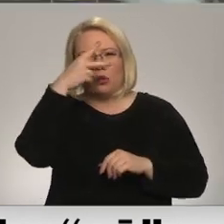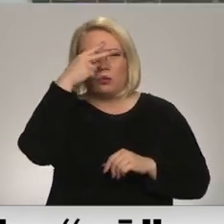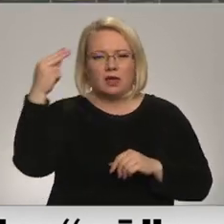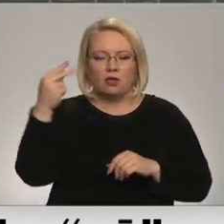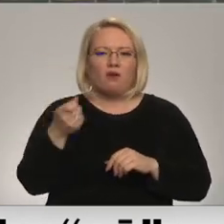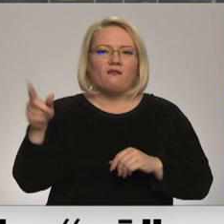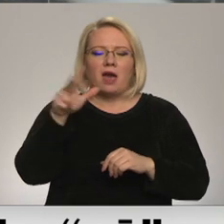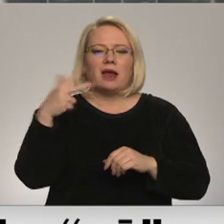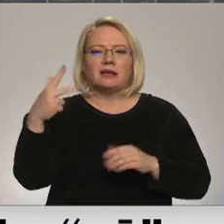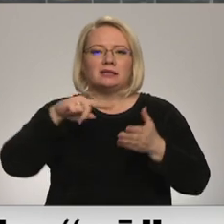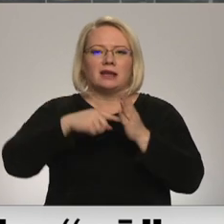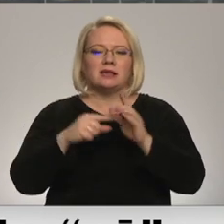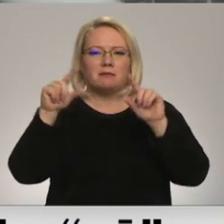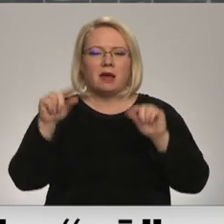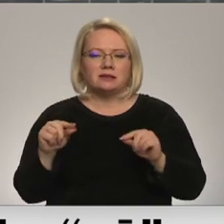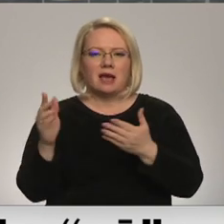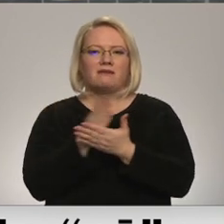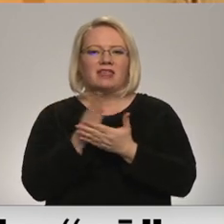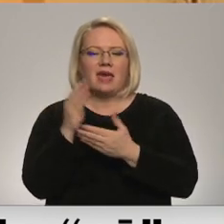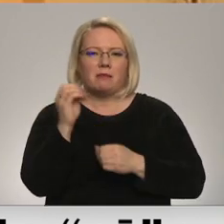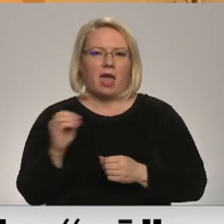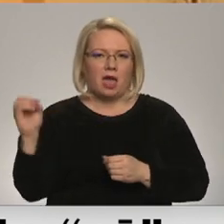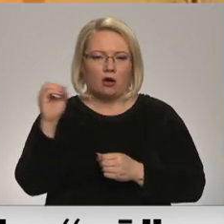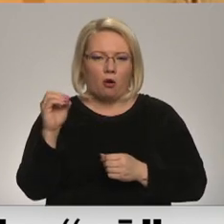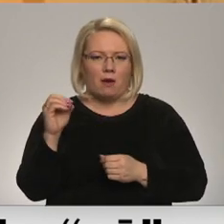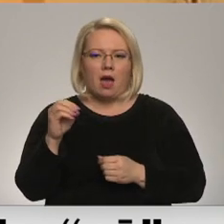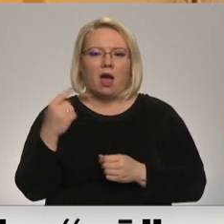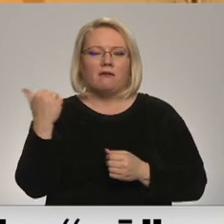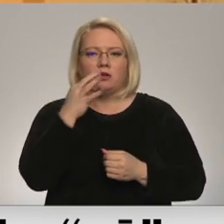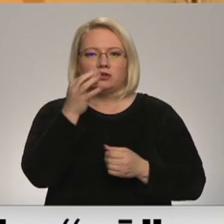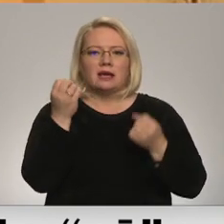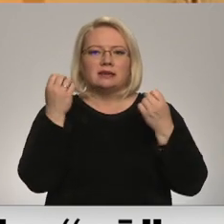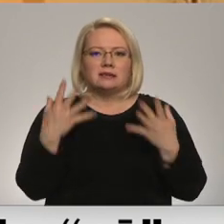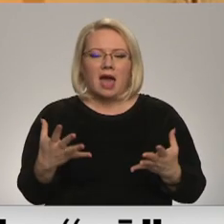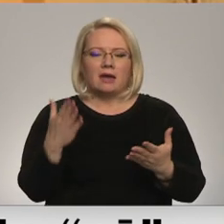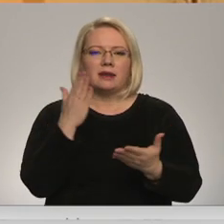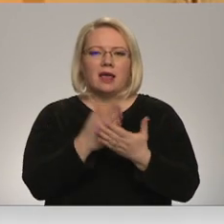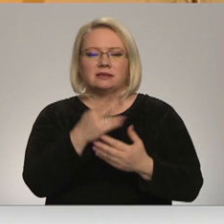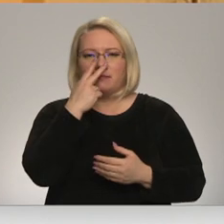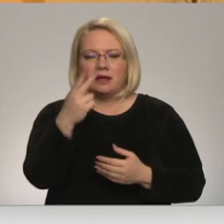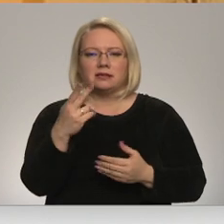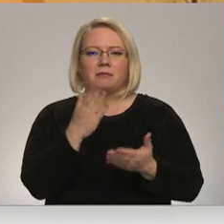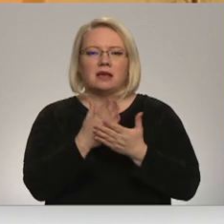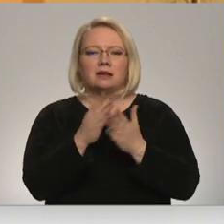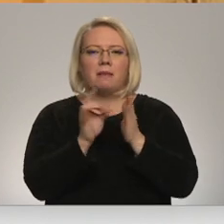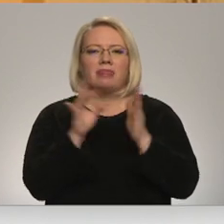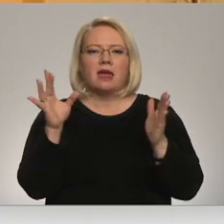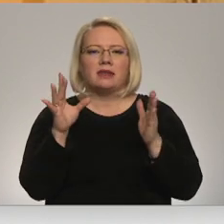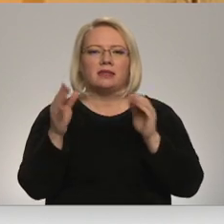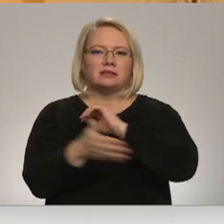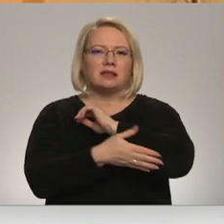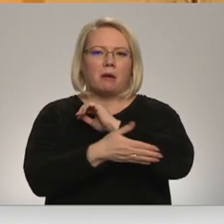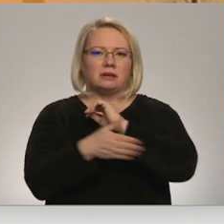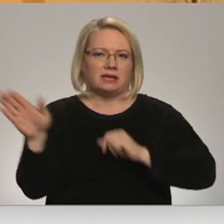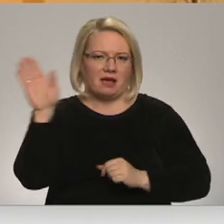trīsdesmitreiz mazāk nekā vidēji Eiropā. Skaidri un gājuši redzam, ka mēs esam nabadzīgi enerģijas, nabadzīgi valsts. Un šīnī